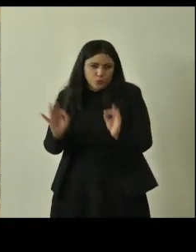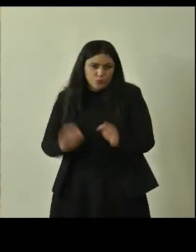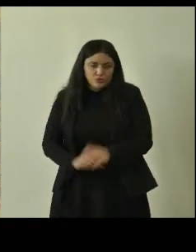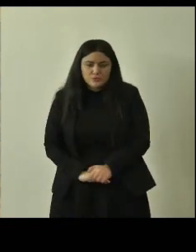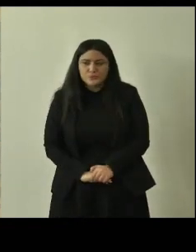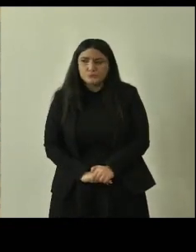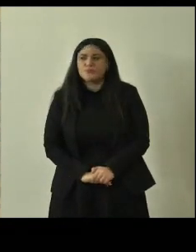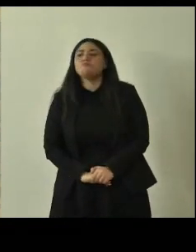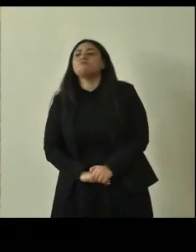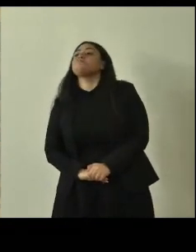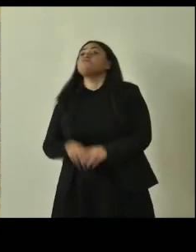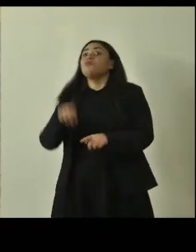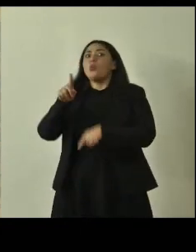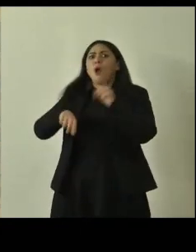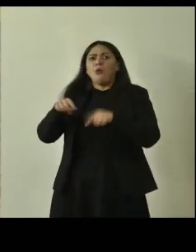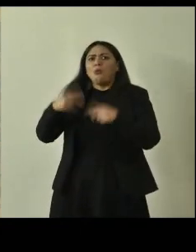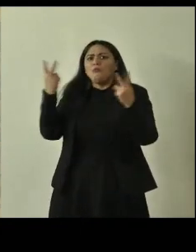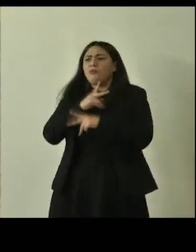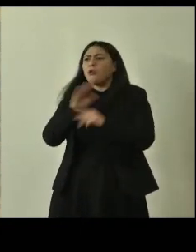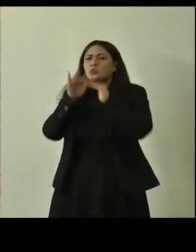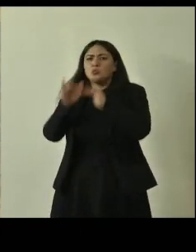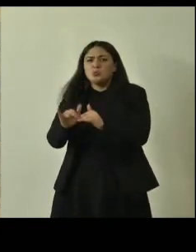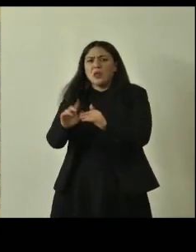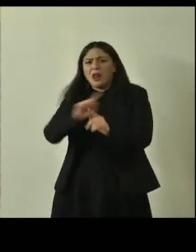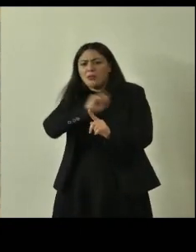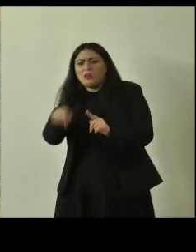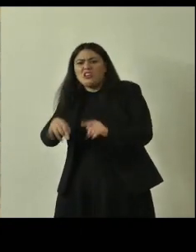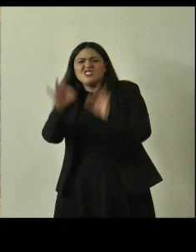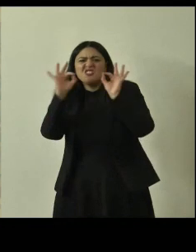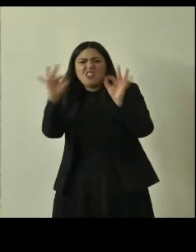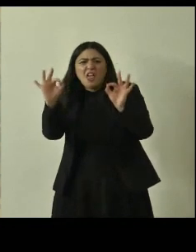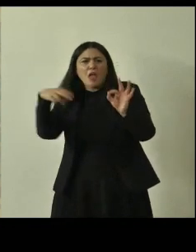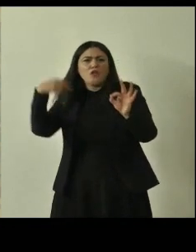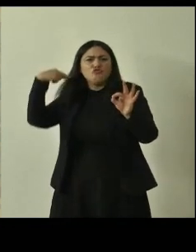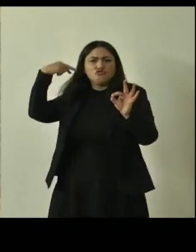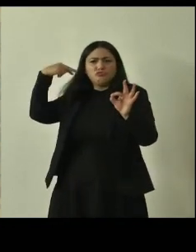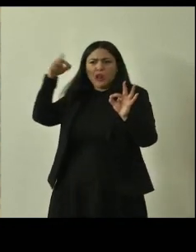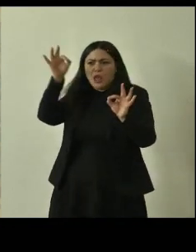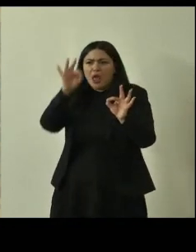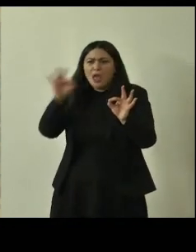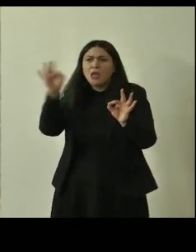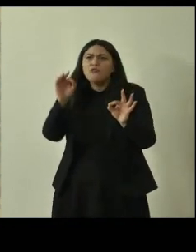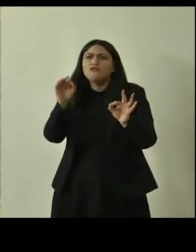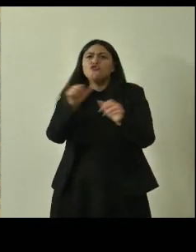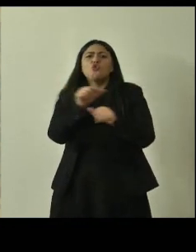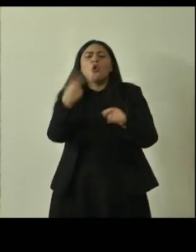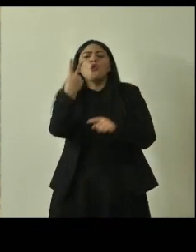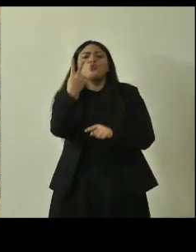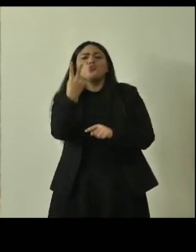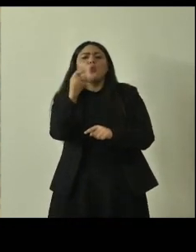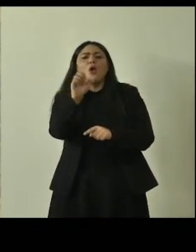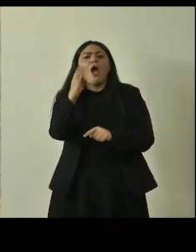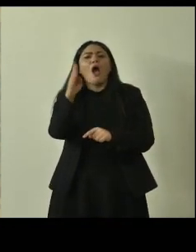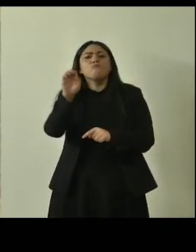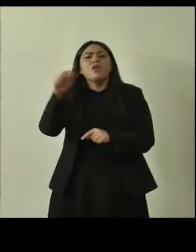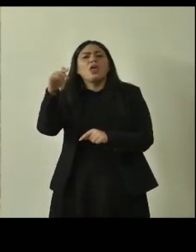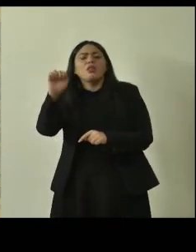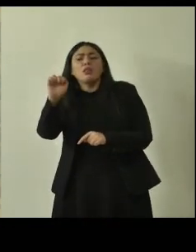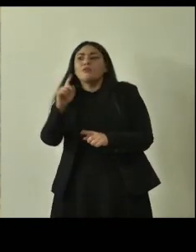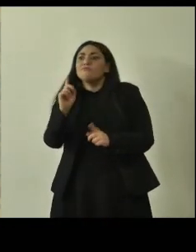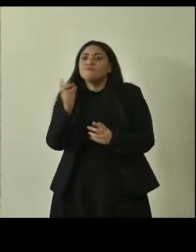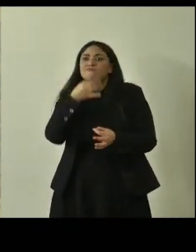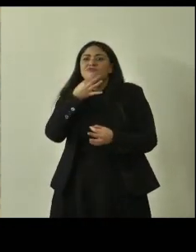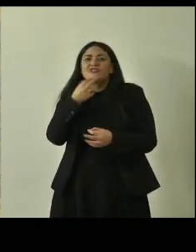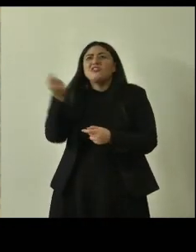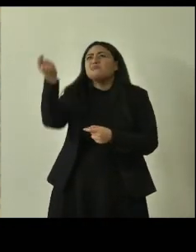alcune addirittura non esistono non abbiamo ciliegio abbiamo due abete quindi poche specie